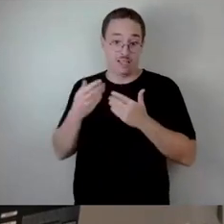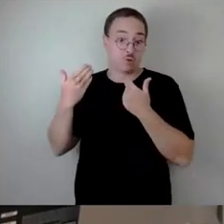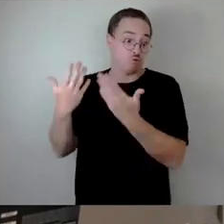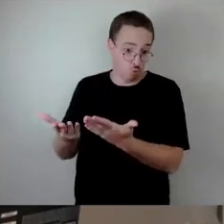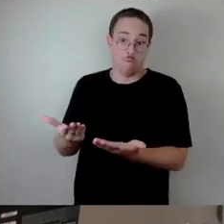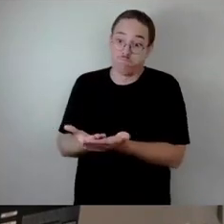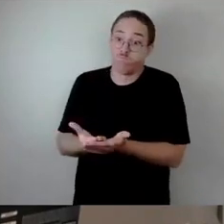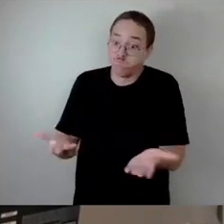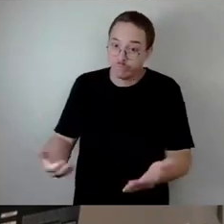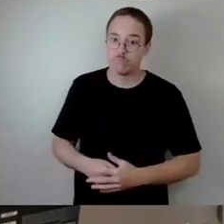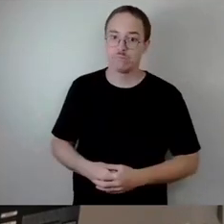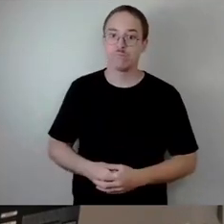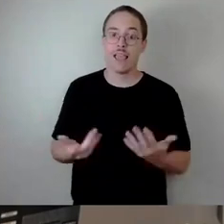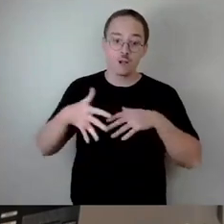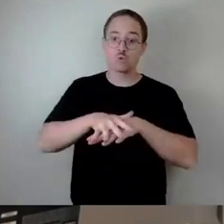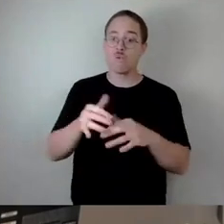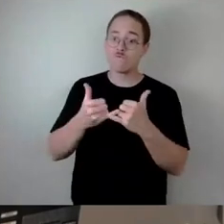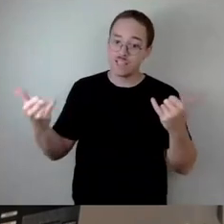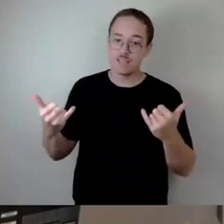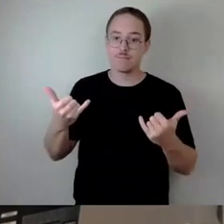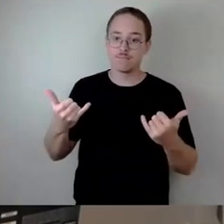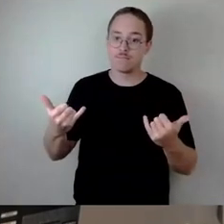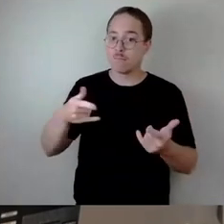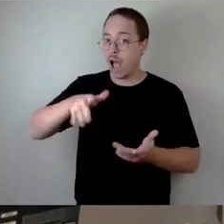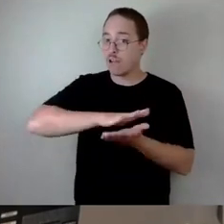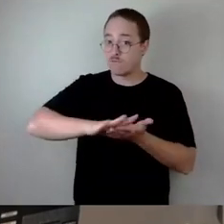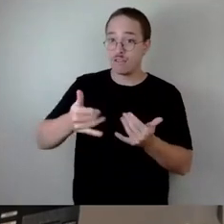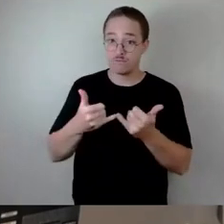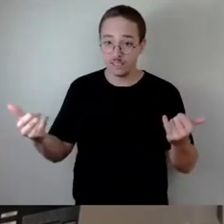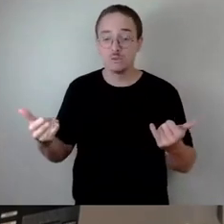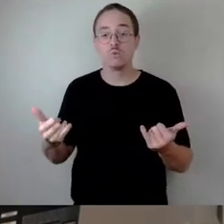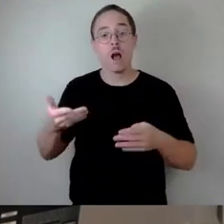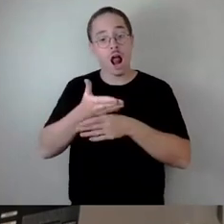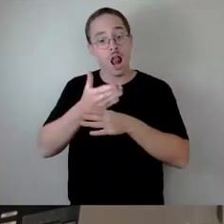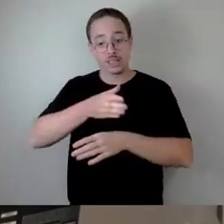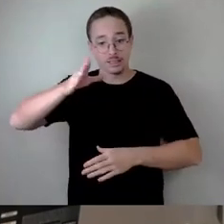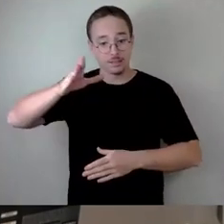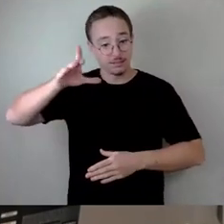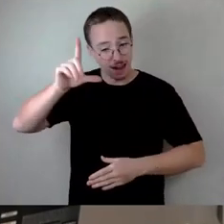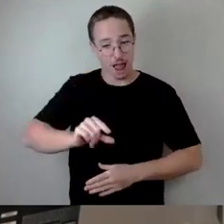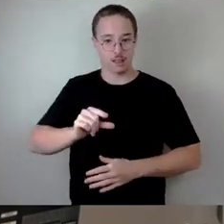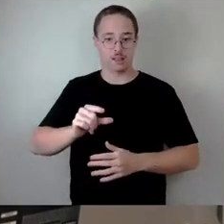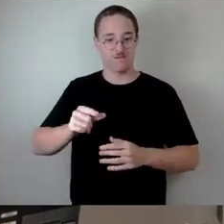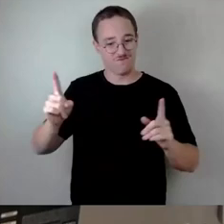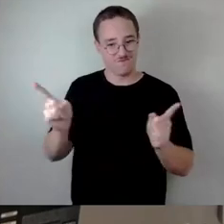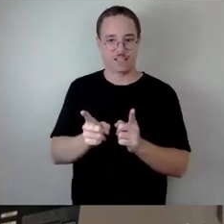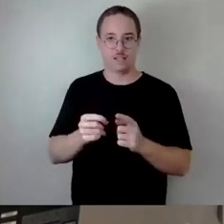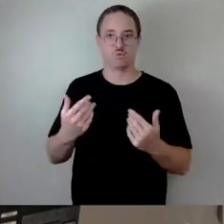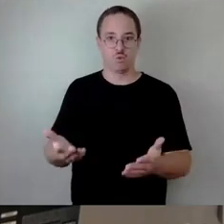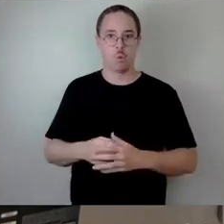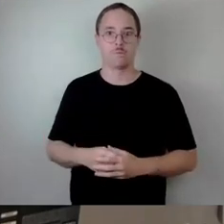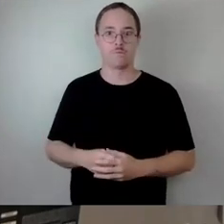kleineren Klassenteiler hätten, wenn pädagogische Kräfte die Möglichkeit hätten, auf heterogene Schülerinnen und Schüler tatsächlich